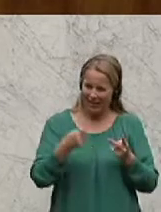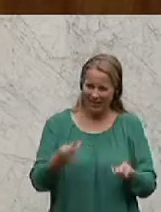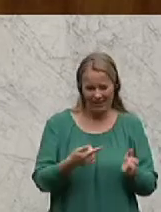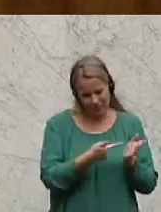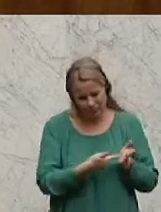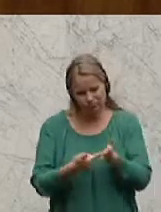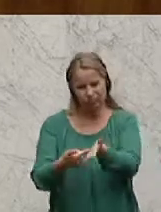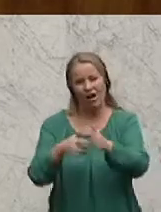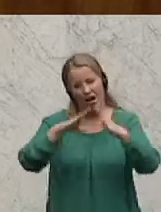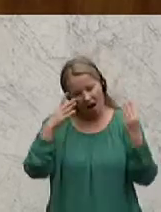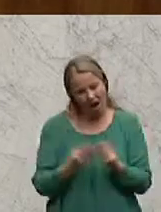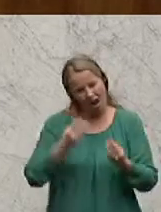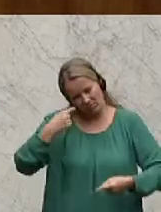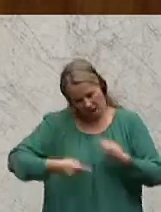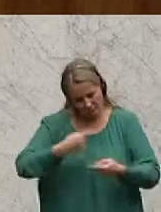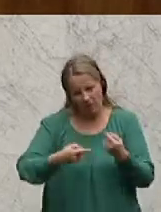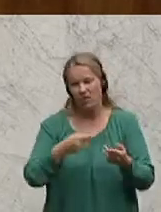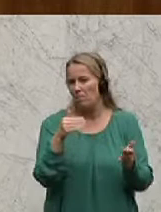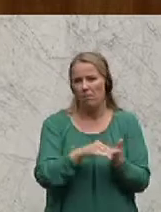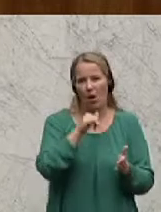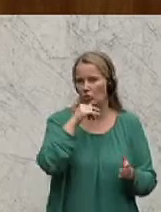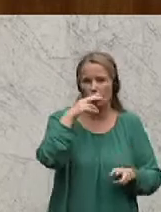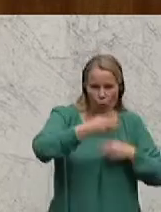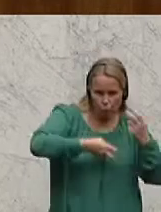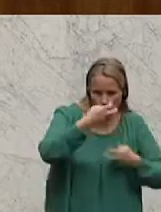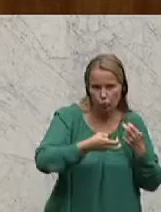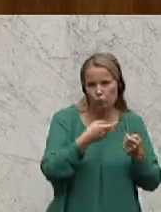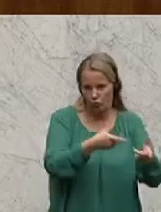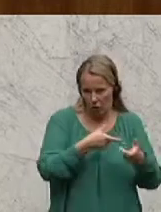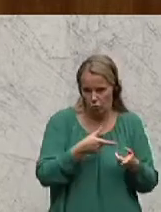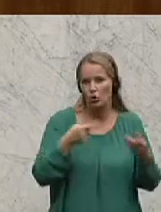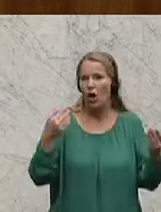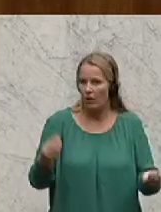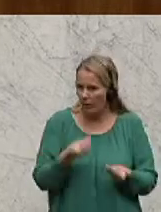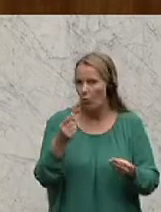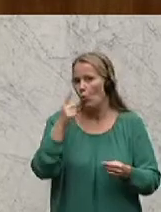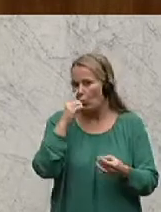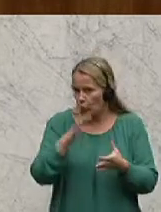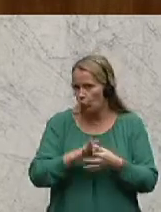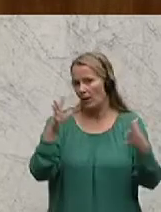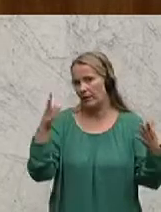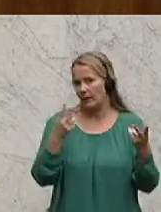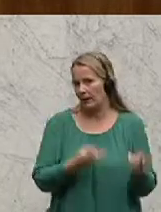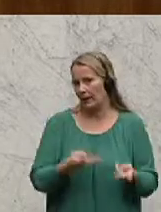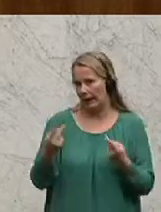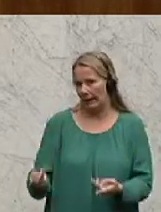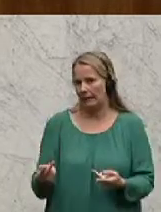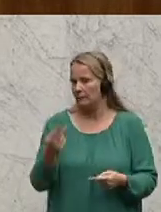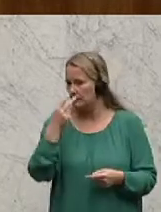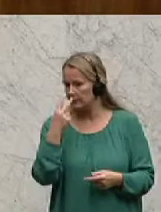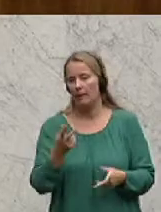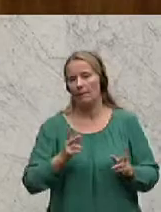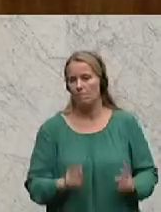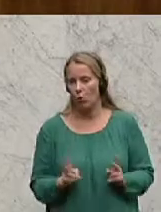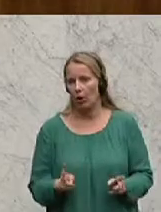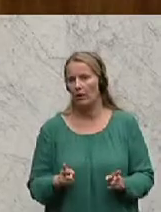können. Wir würden uns Untersuchungsausschüsse ersparen, weil eben ein unabhängiges Gericht die Möglichkeit dazu